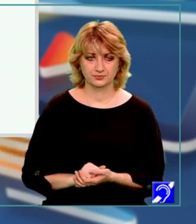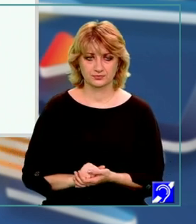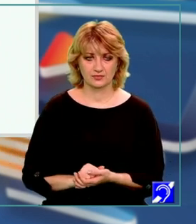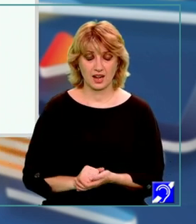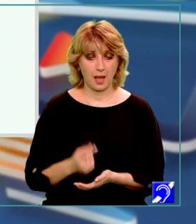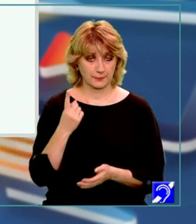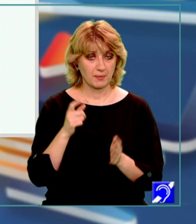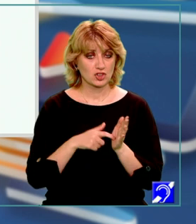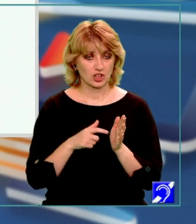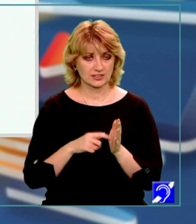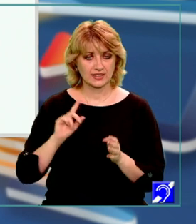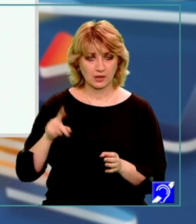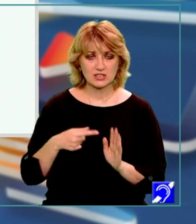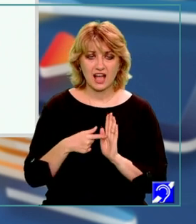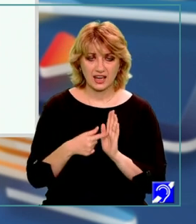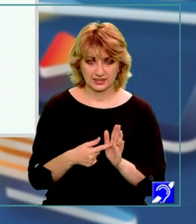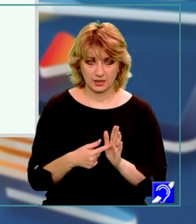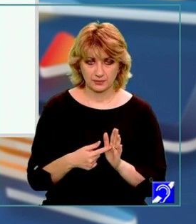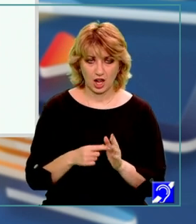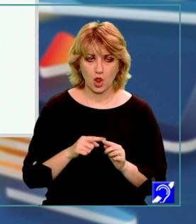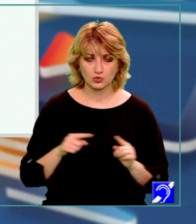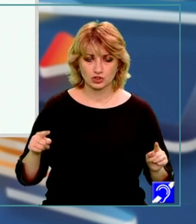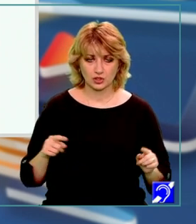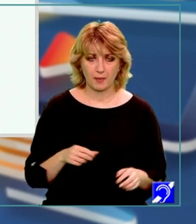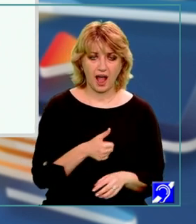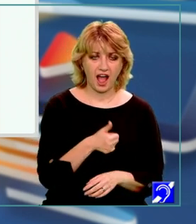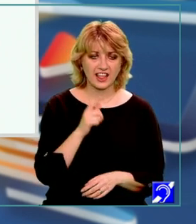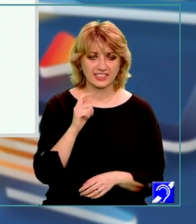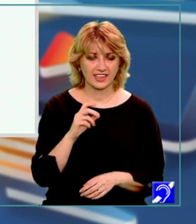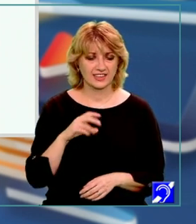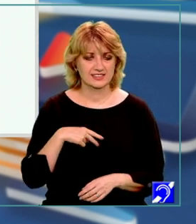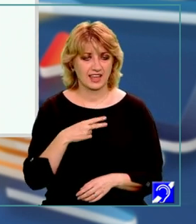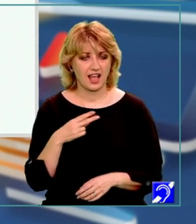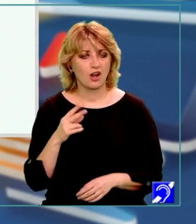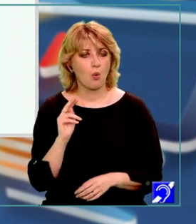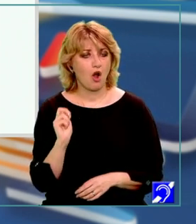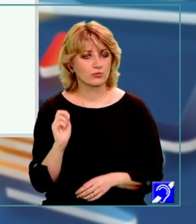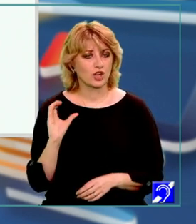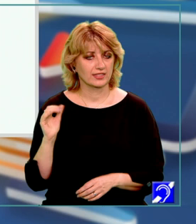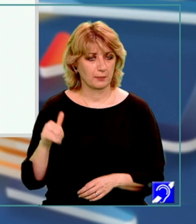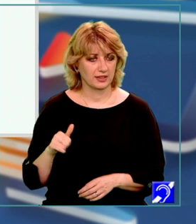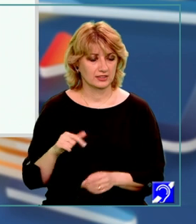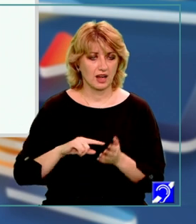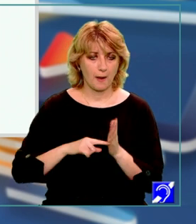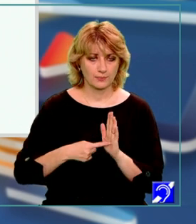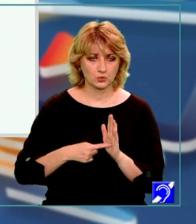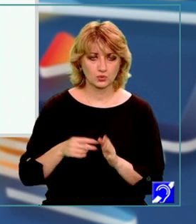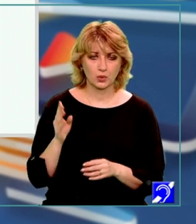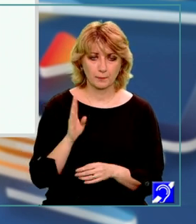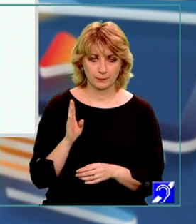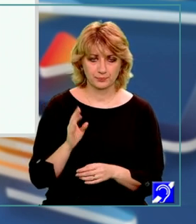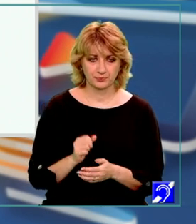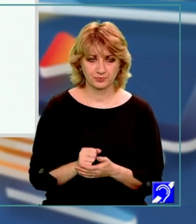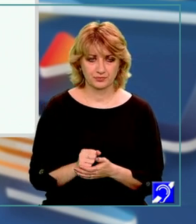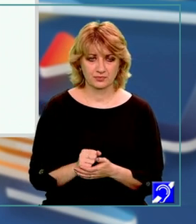prima cerință trebuie să arătăm că lungimea segmentului AT este de 8 cm iar la punctul B trebuie să